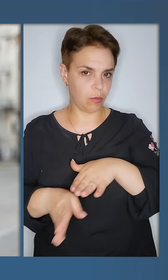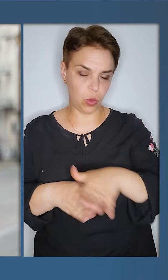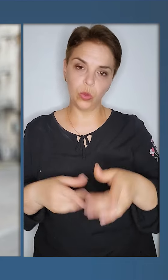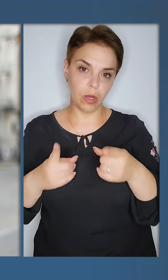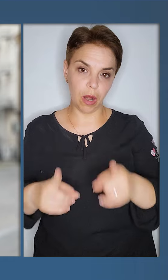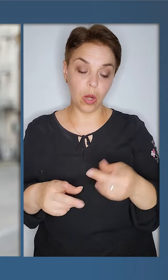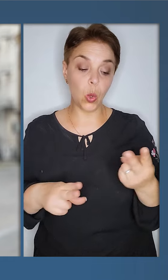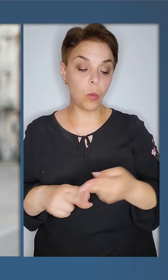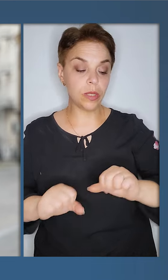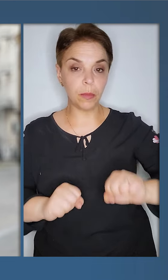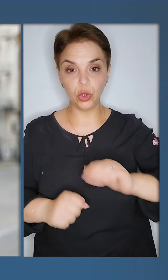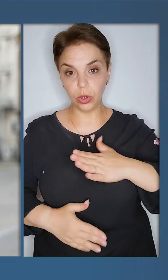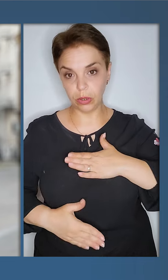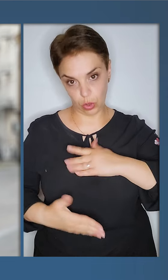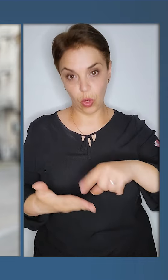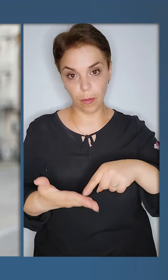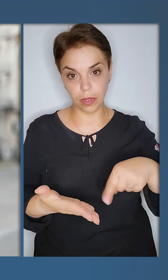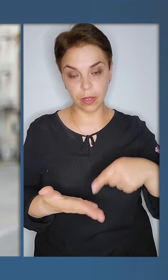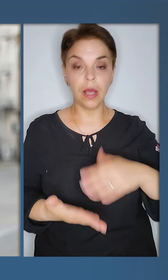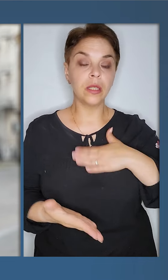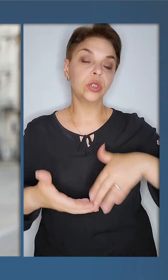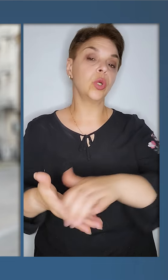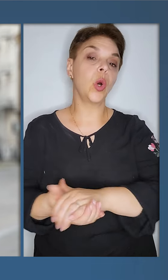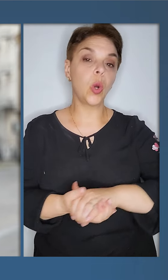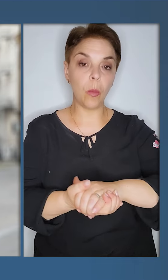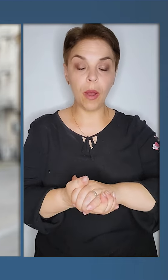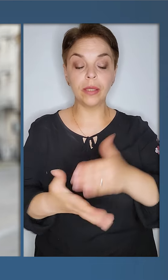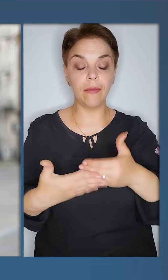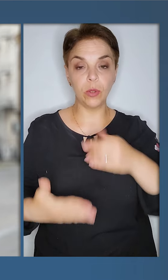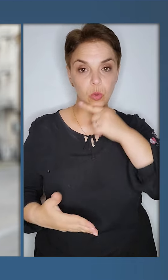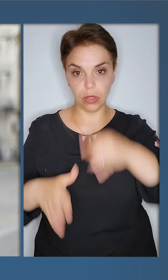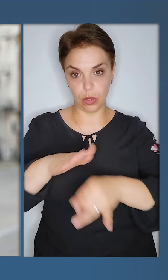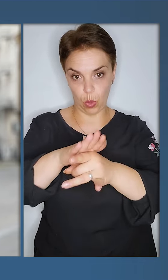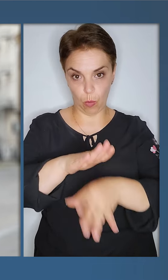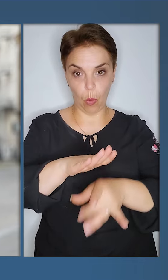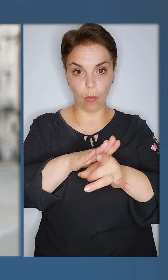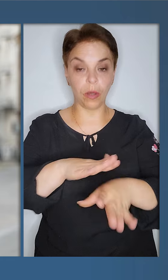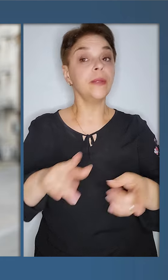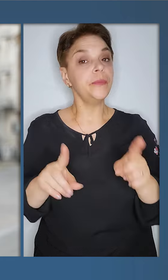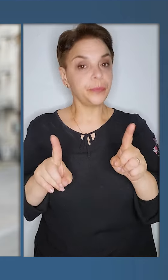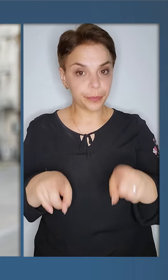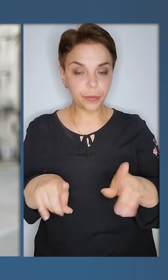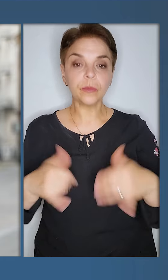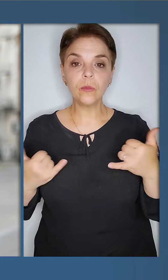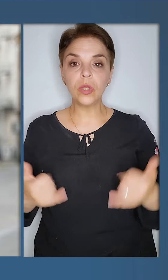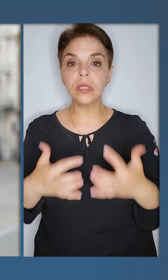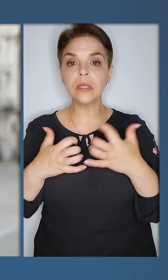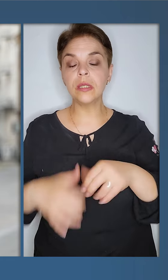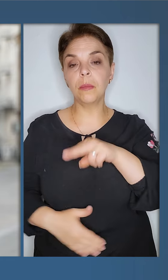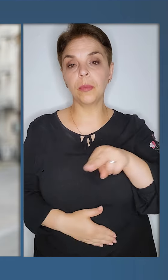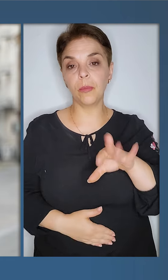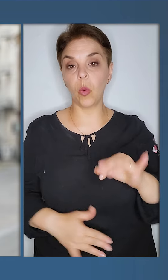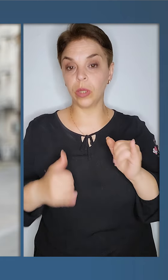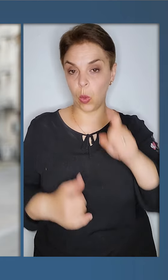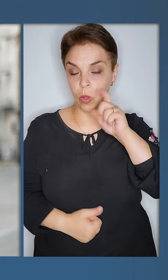абсолютно реально. Убезпечити наші міста, наші громади від російських бомб. Тому сучасні